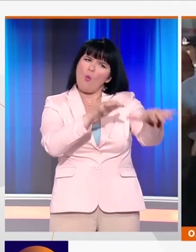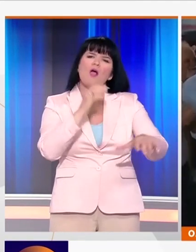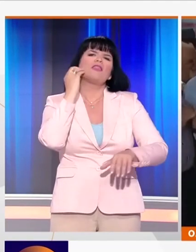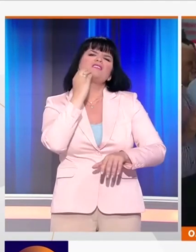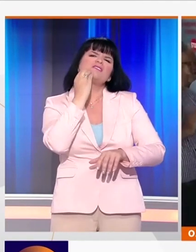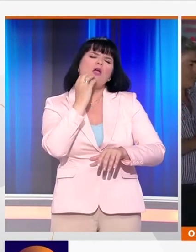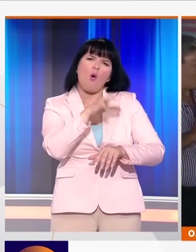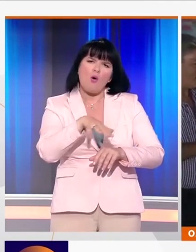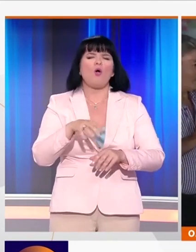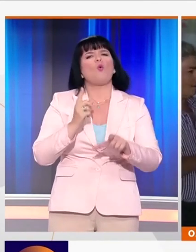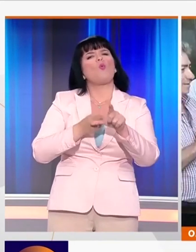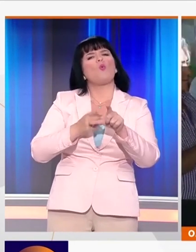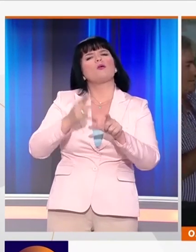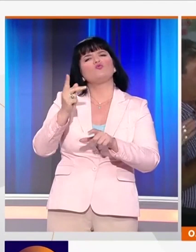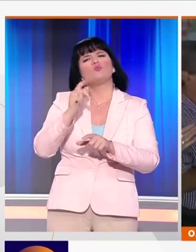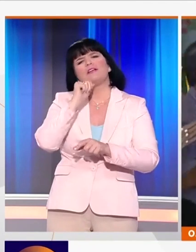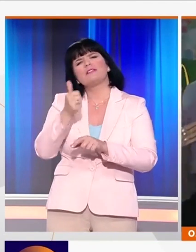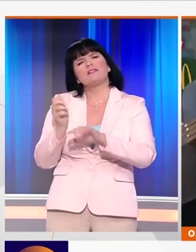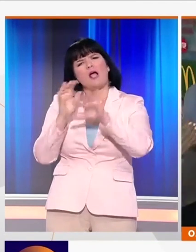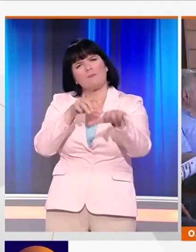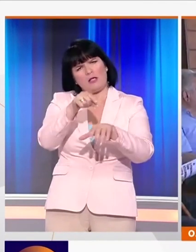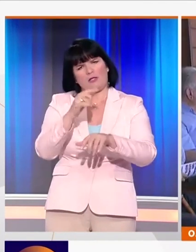στο θυσίο και ο Δημήτρης Κουτσούμπα στο σύνταγμα.